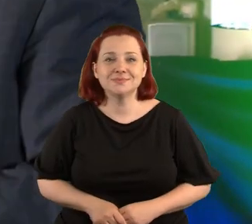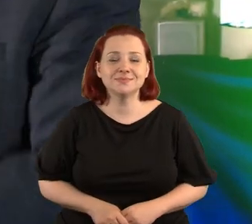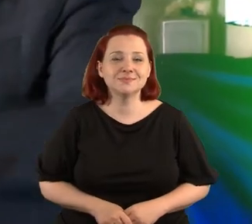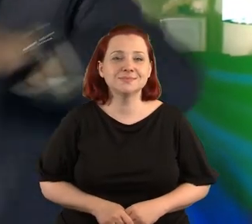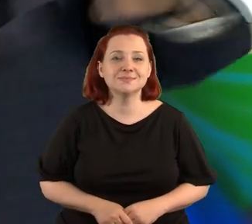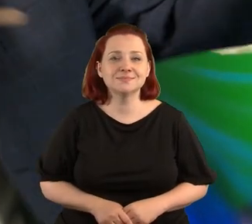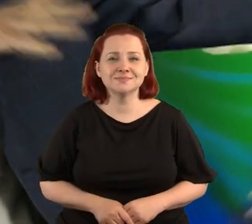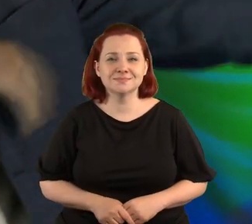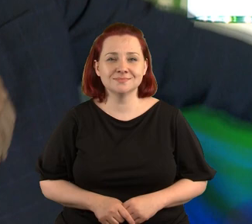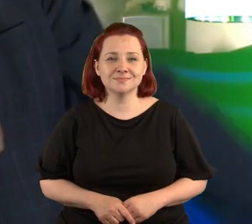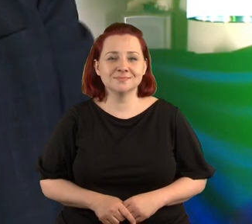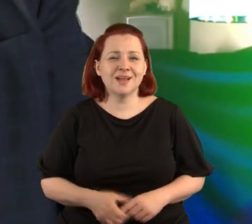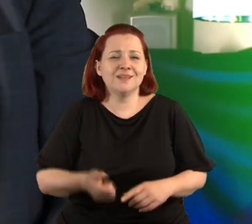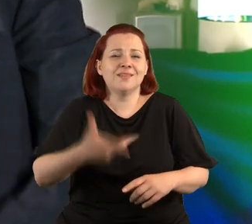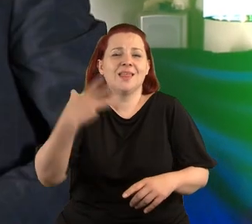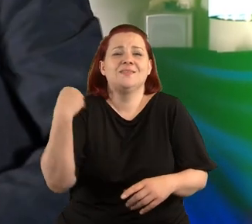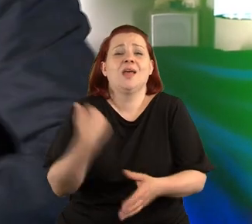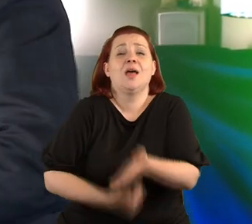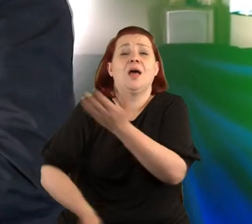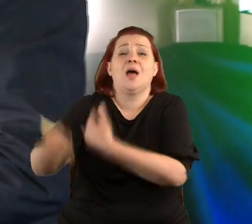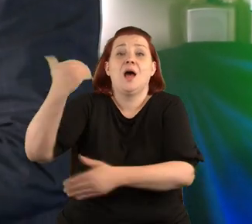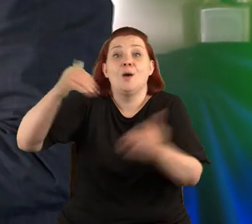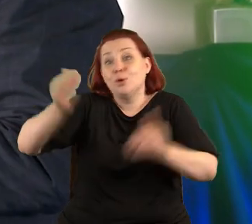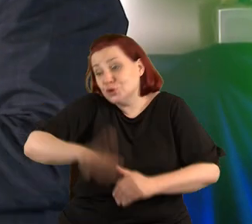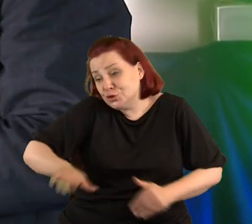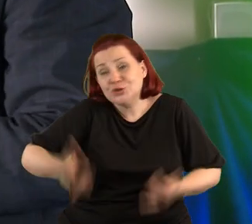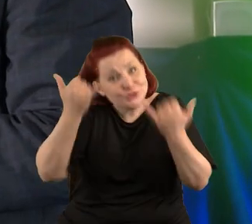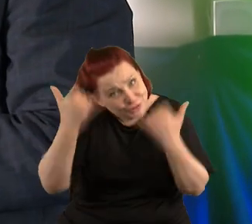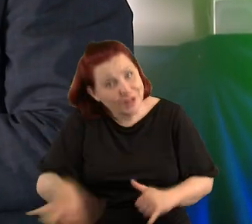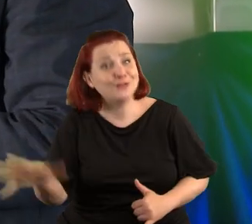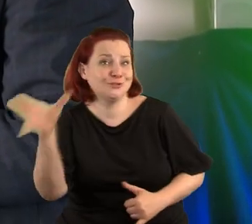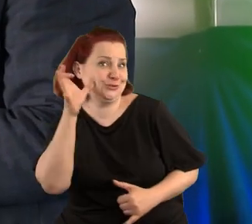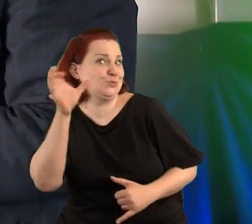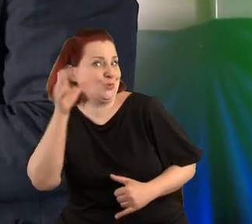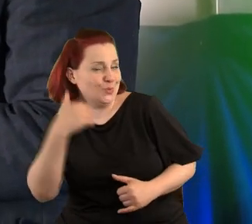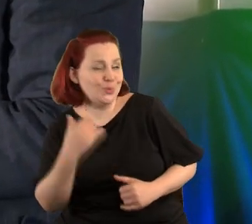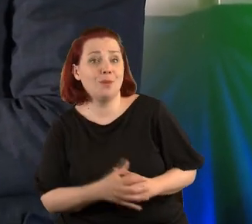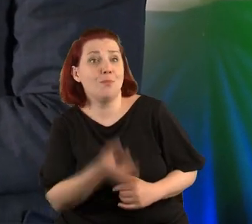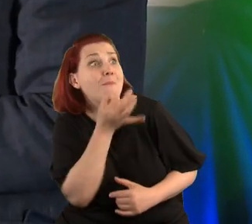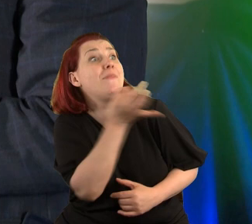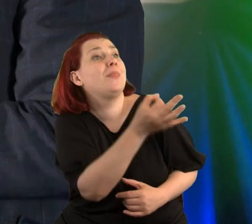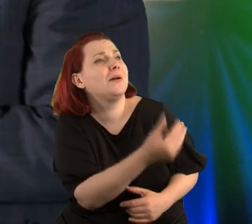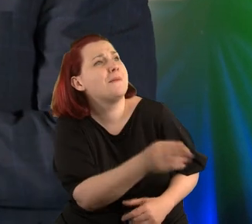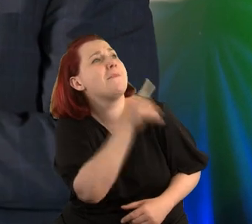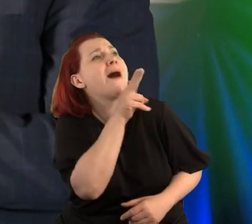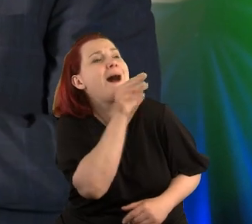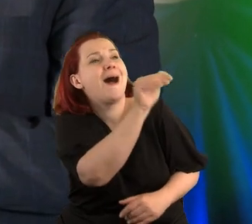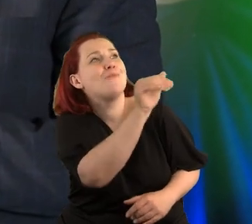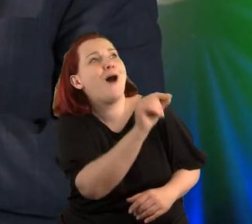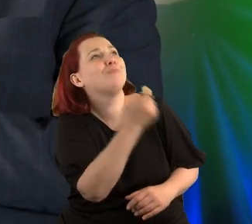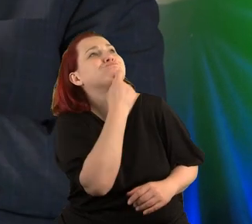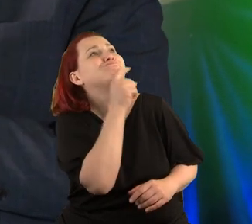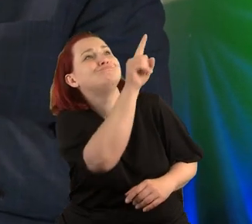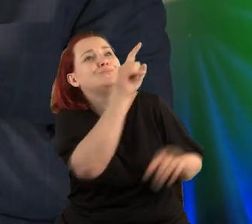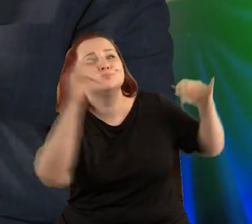Ale wiele wieków temu może inaczej dziecko słyszało na pytanie, mamo, a co to są